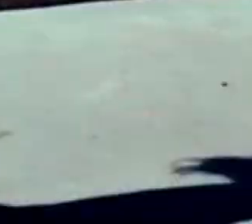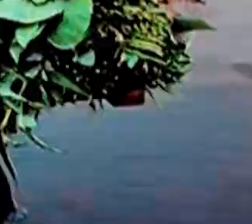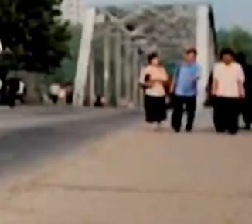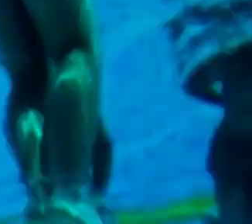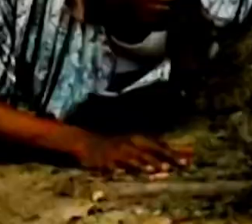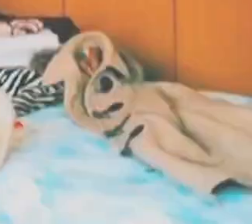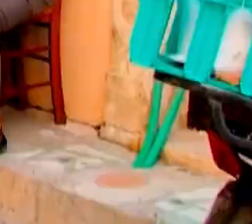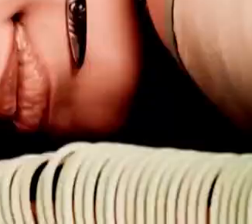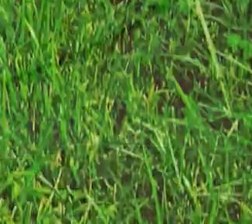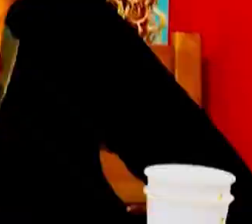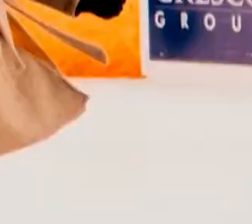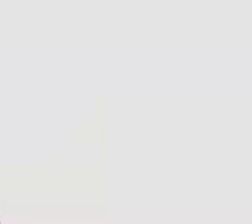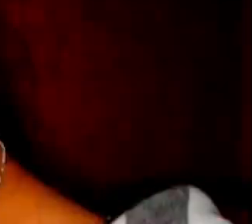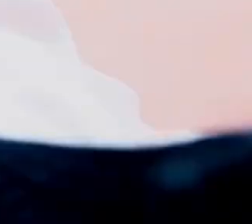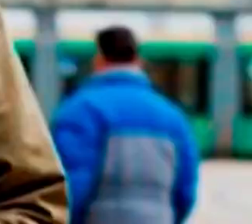Natomiast